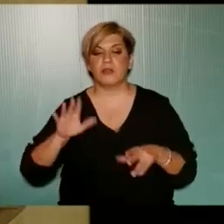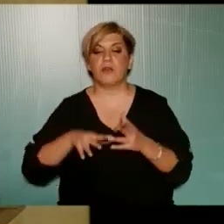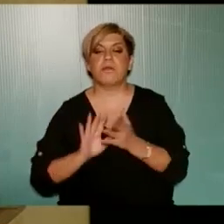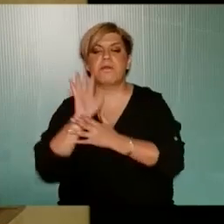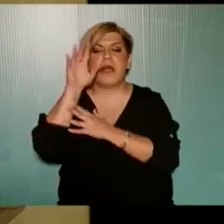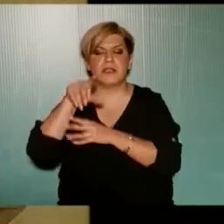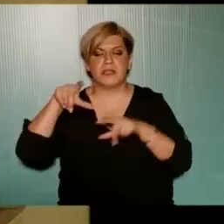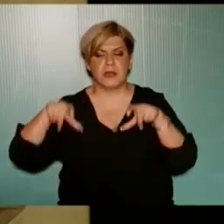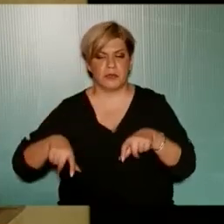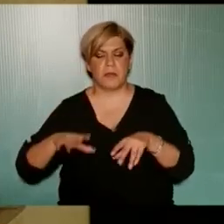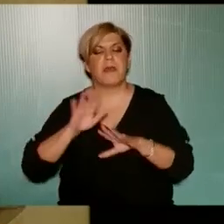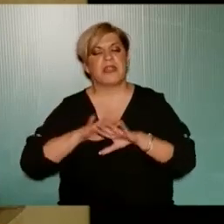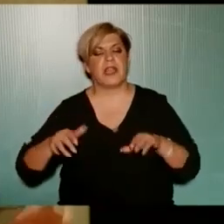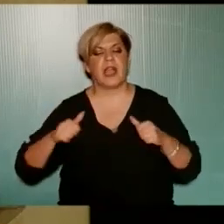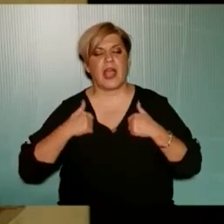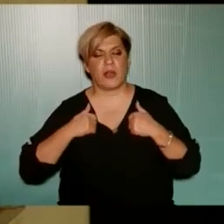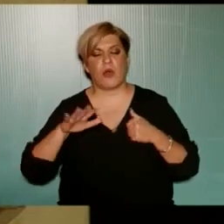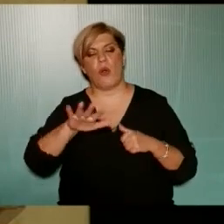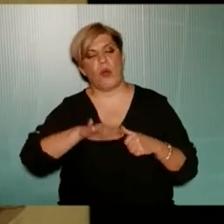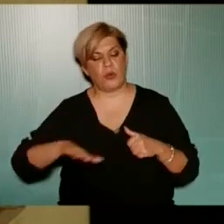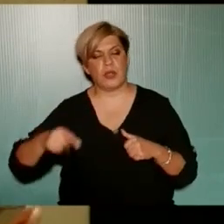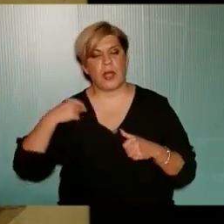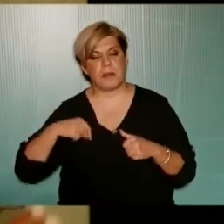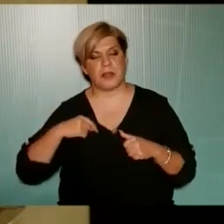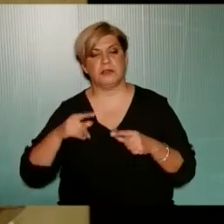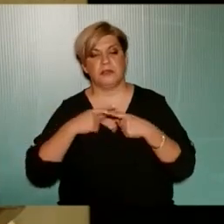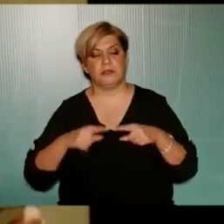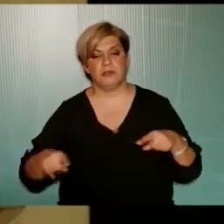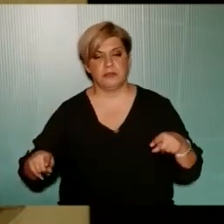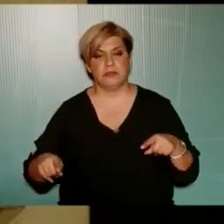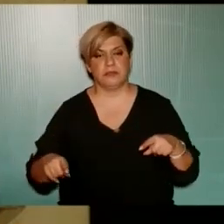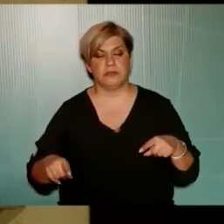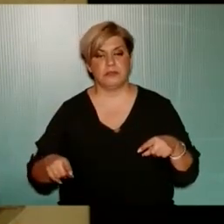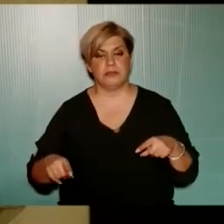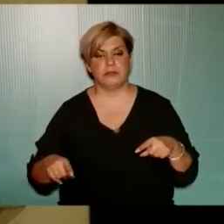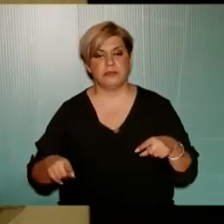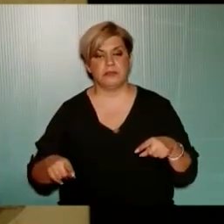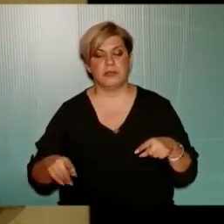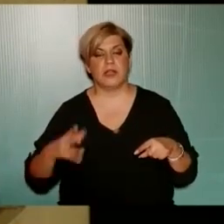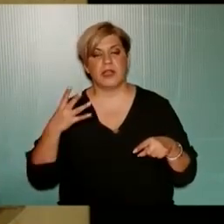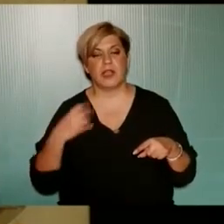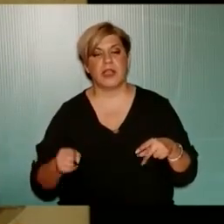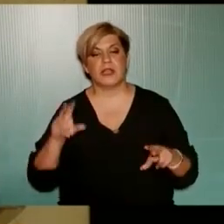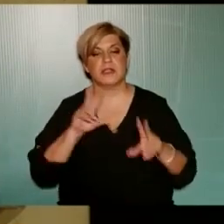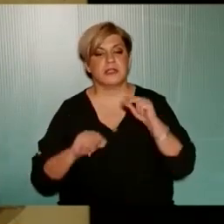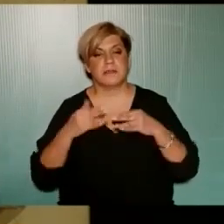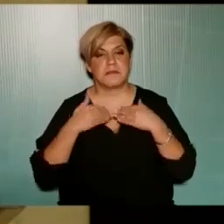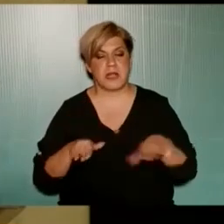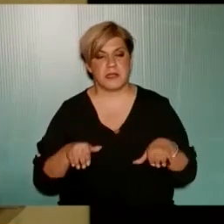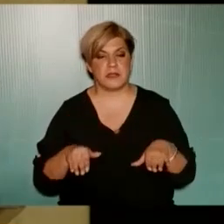μπάσκετ μια παιδική χαρά θα διαμορφωθεί ο χώρος για πράσινος και λοιπά και ότι έχεις συζητήσει